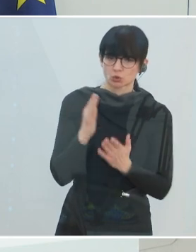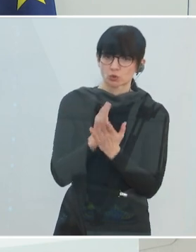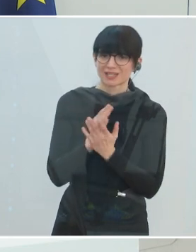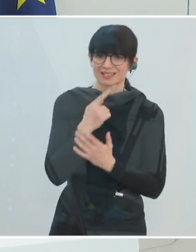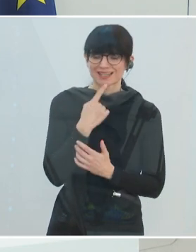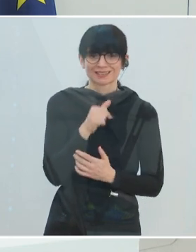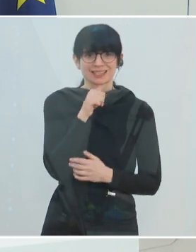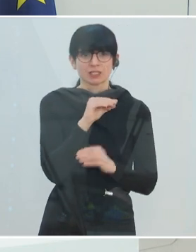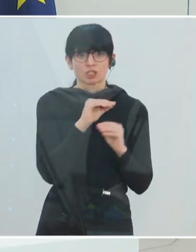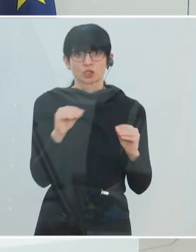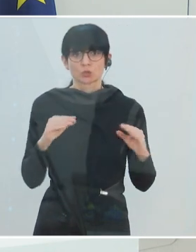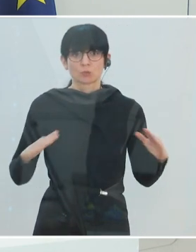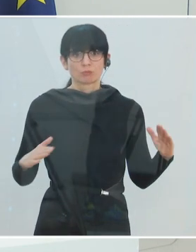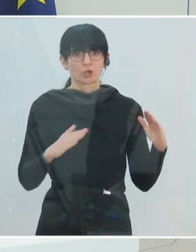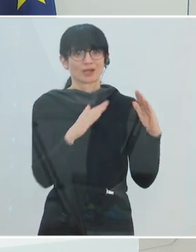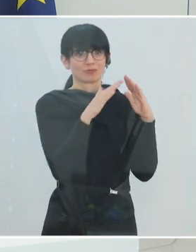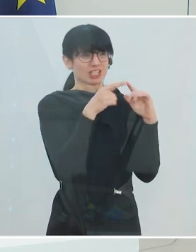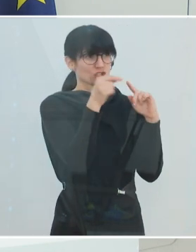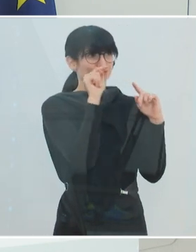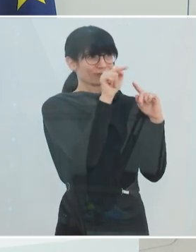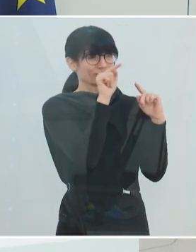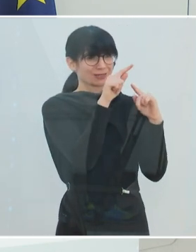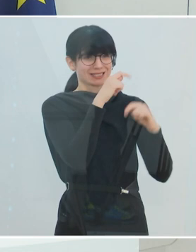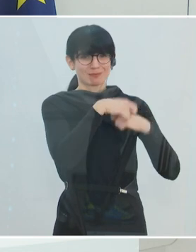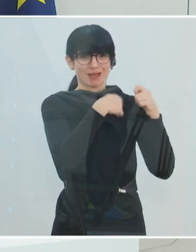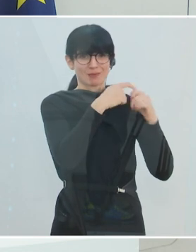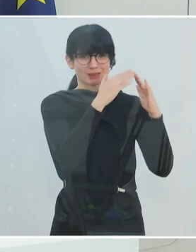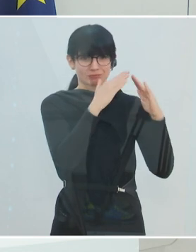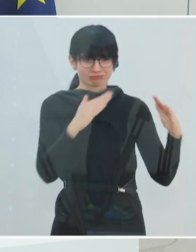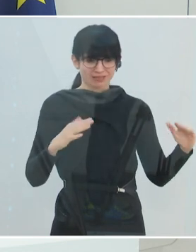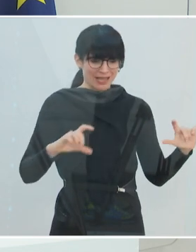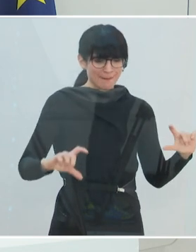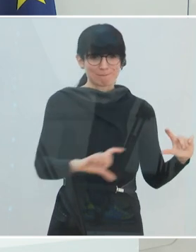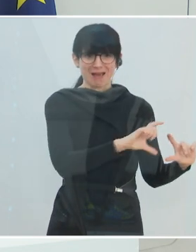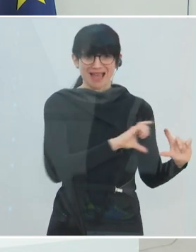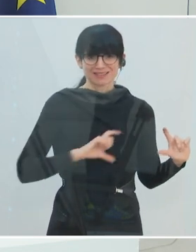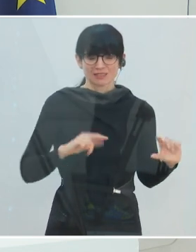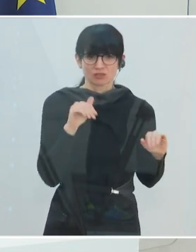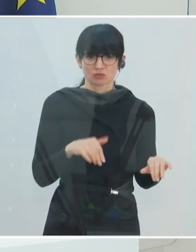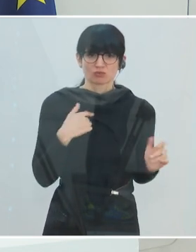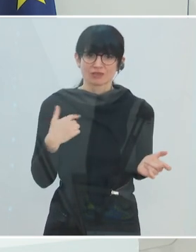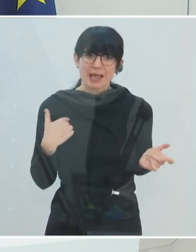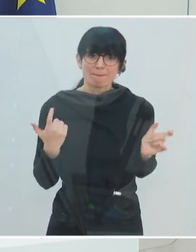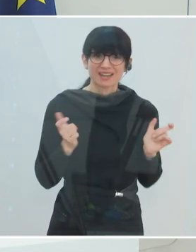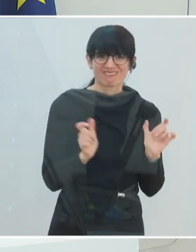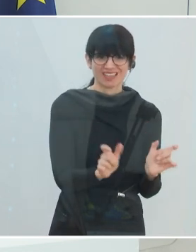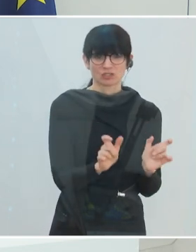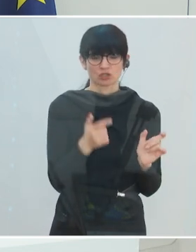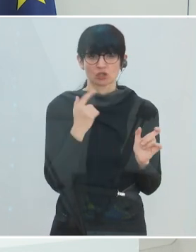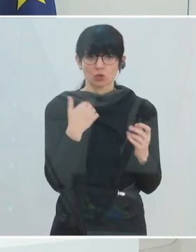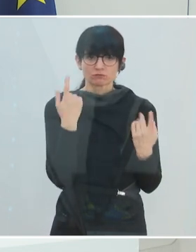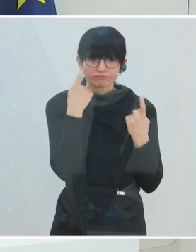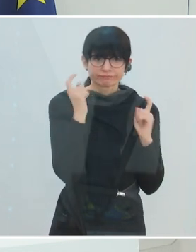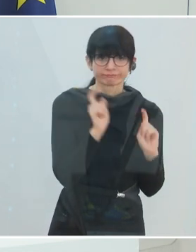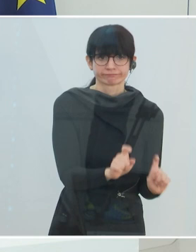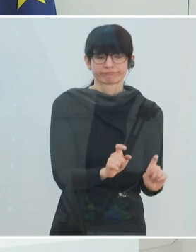die Spitze dieser Pyramide im Auge zu haben, sondern wir brauchen die Basis. Wir müssen in der Prävention tätig werden. Wir